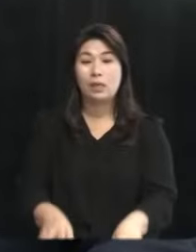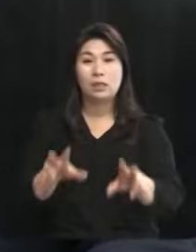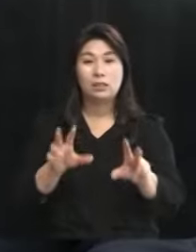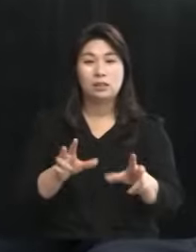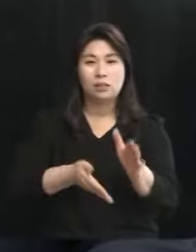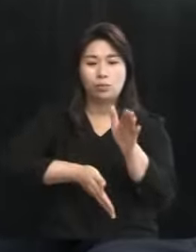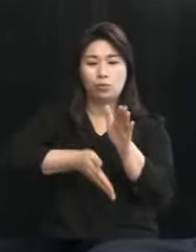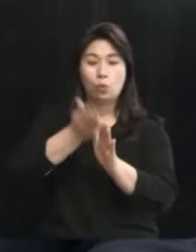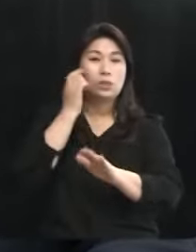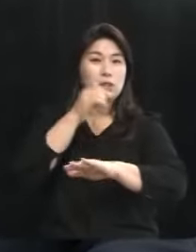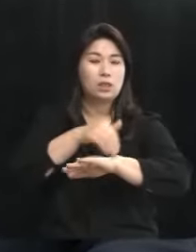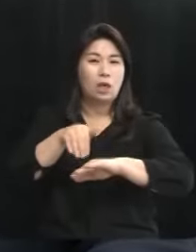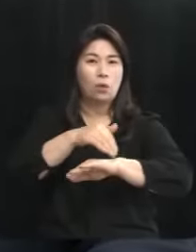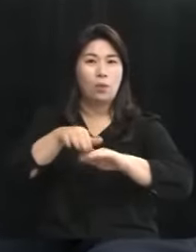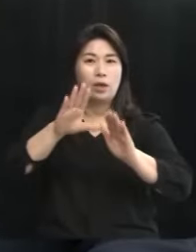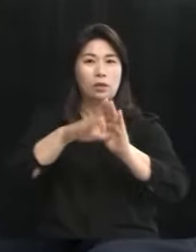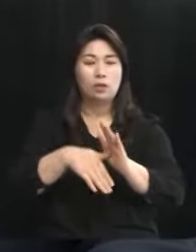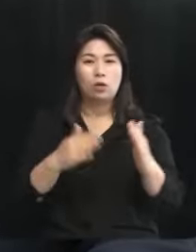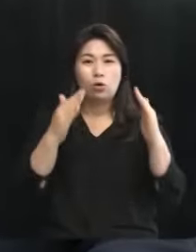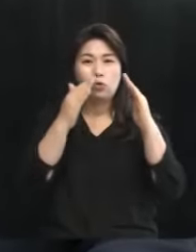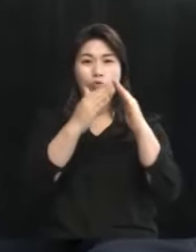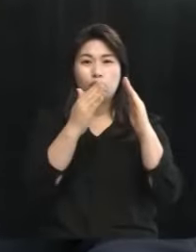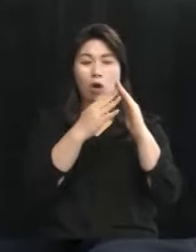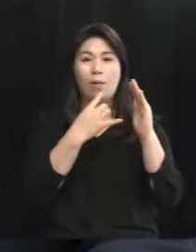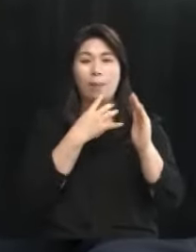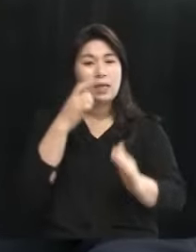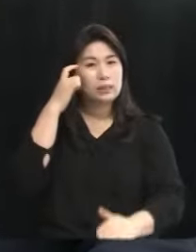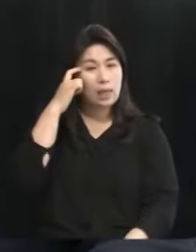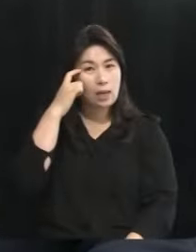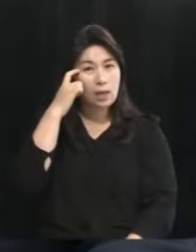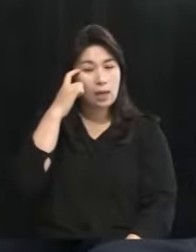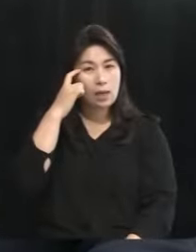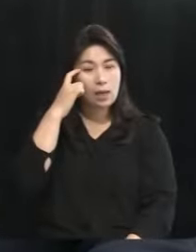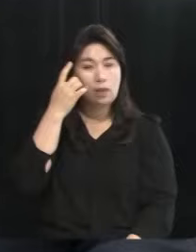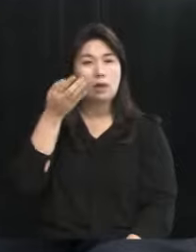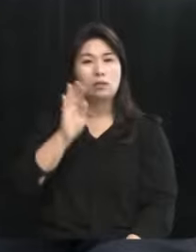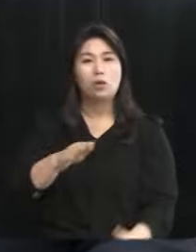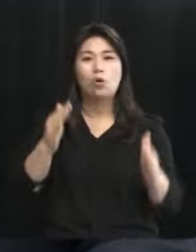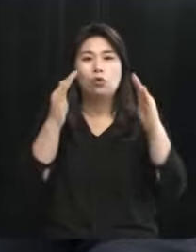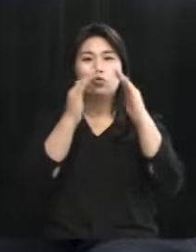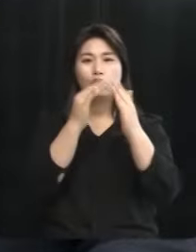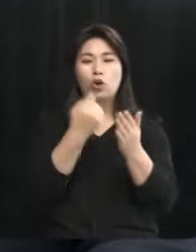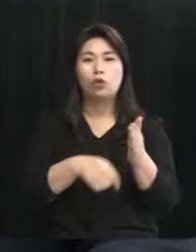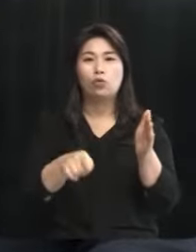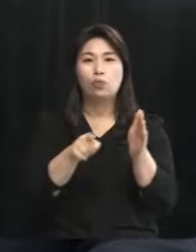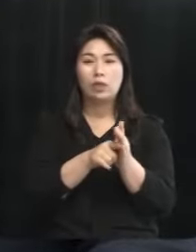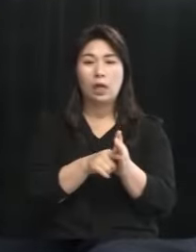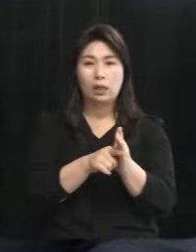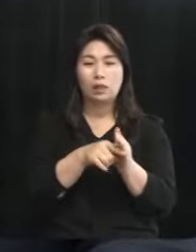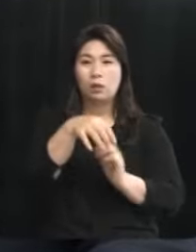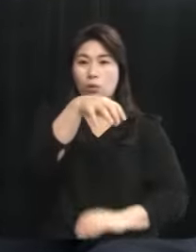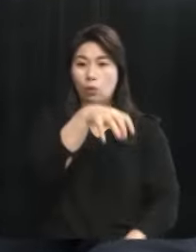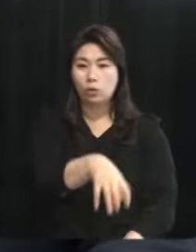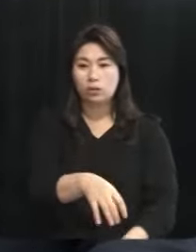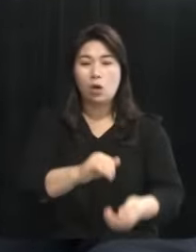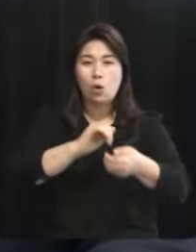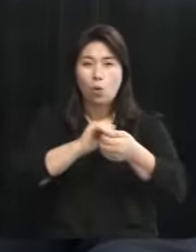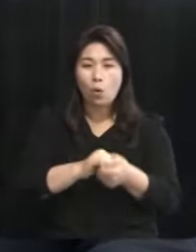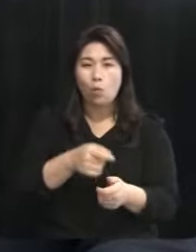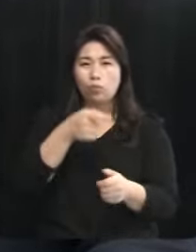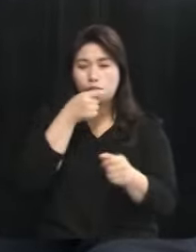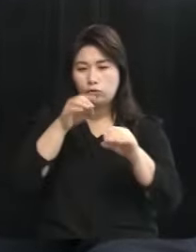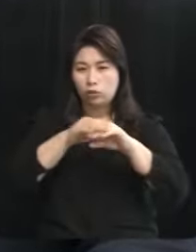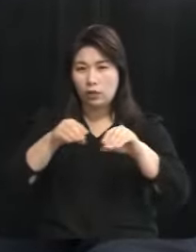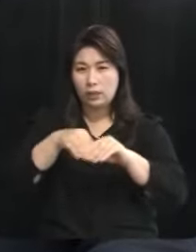도시개발이 있어서 지금 계속 주거타운만 생각하시는 것 같아요 주거를 위한 배드타운은 반드시 하수처리장으로